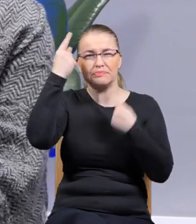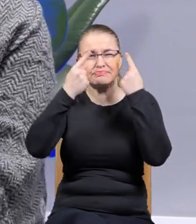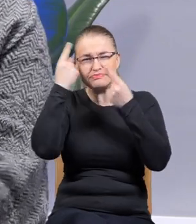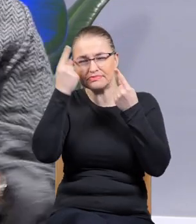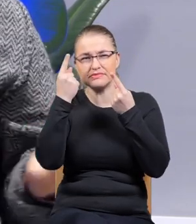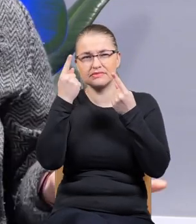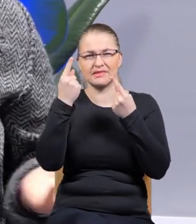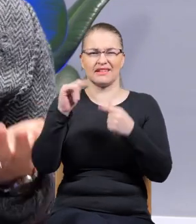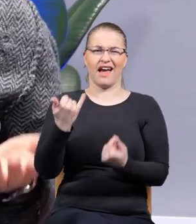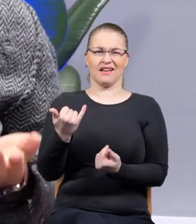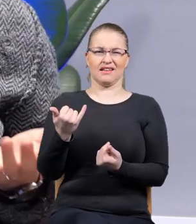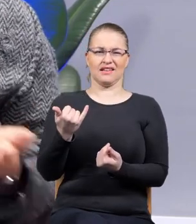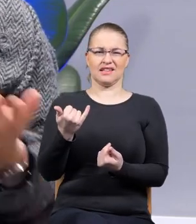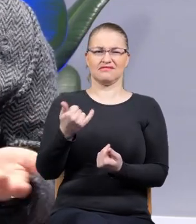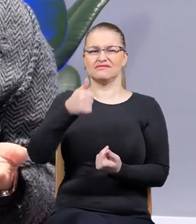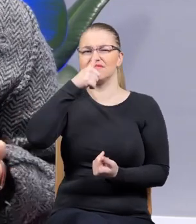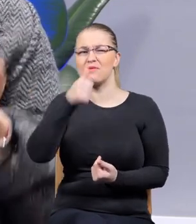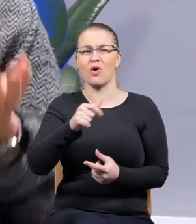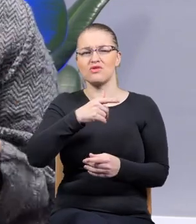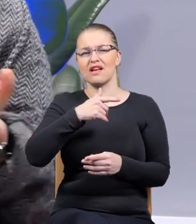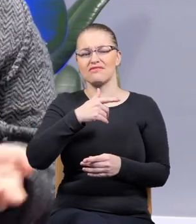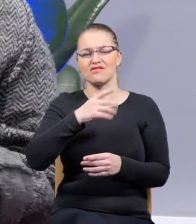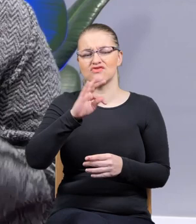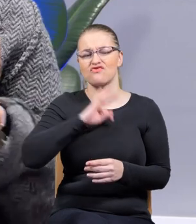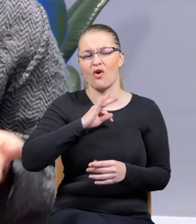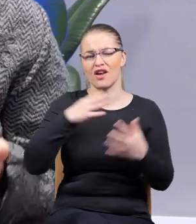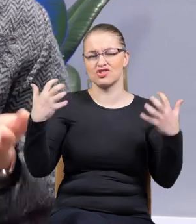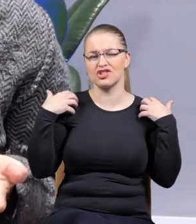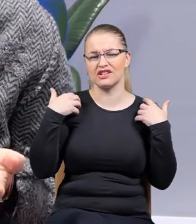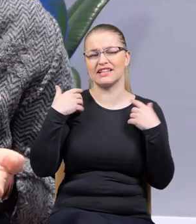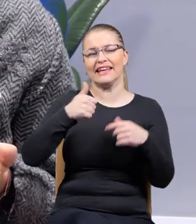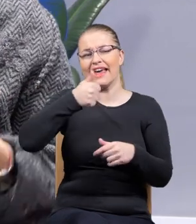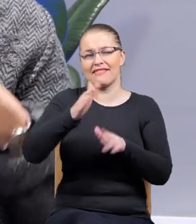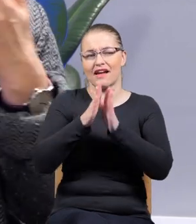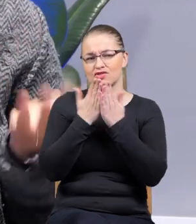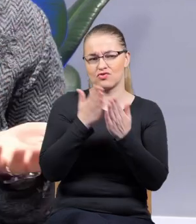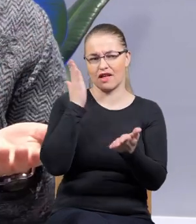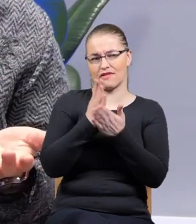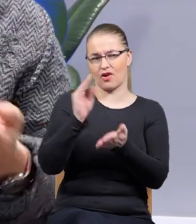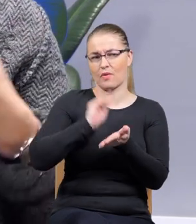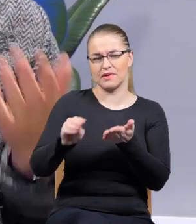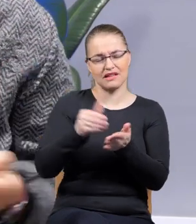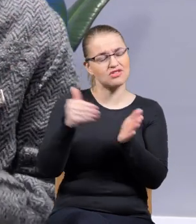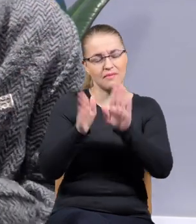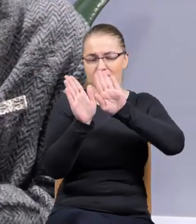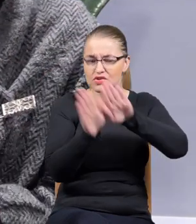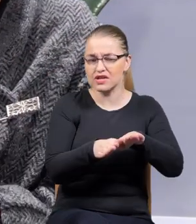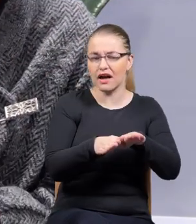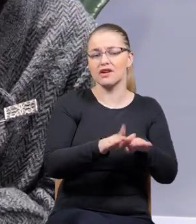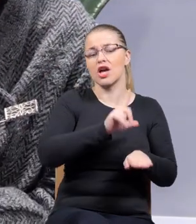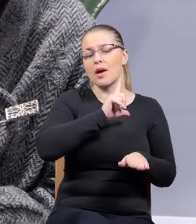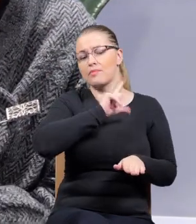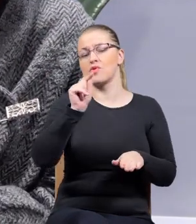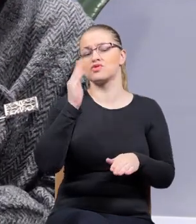sobie, Tokarczuk, nie spędzisz reszty życia na pisaniu cały czas tej samej książki. Trzeba to zostawić i pójść